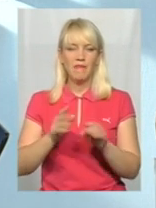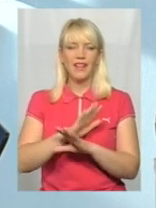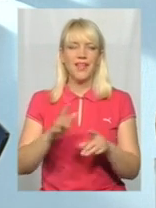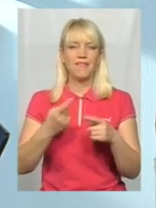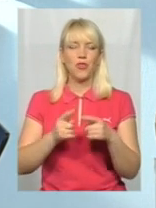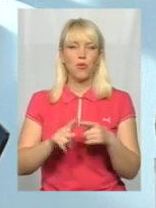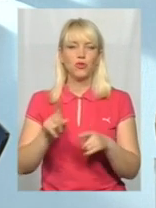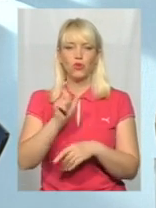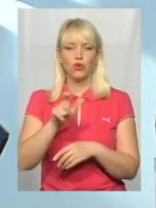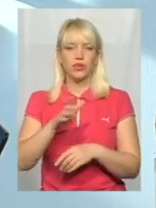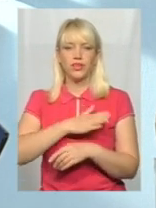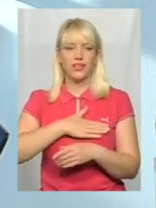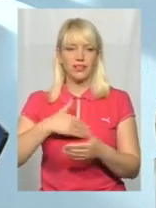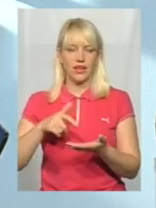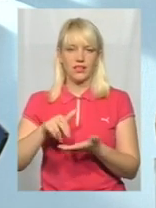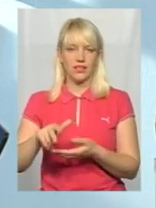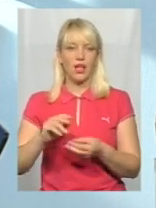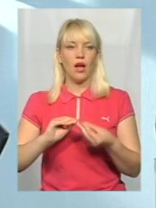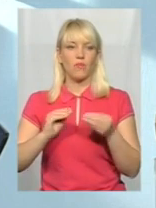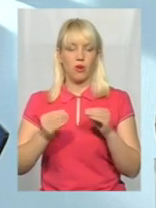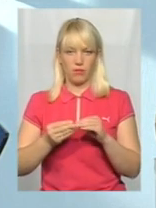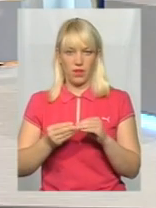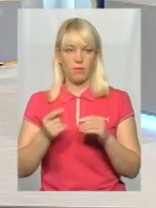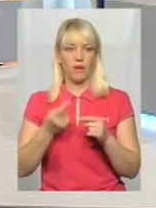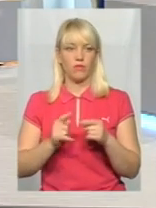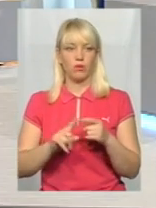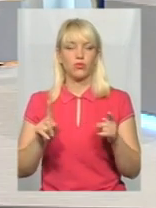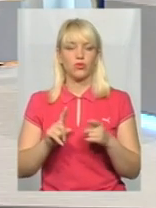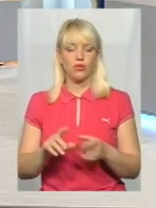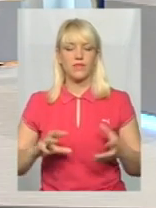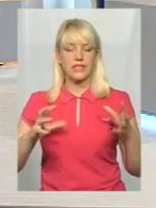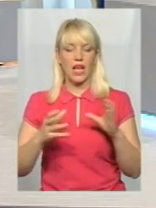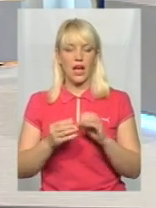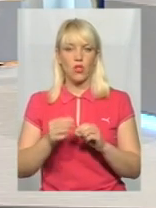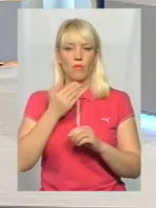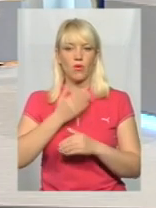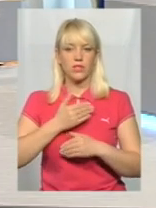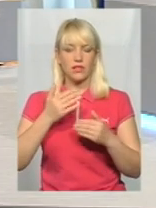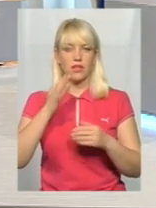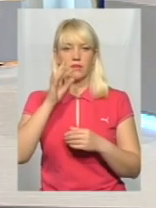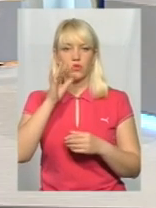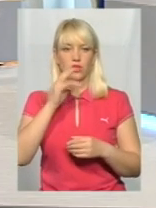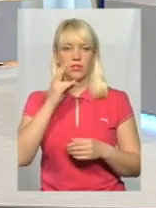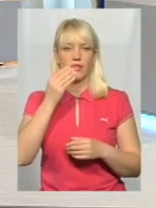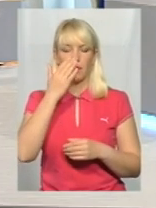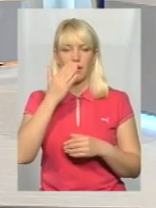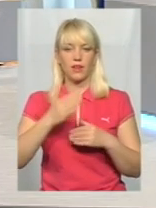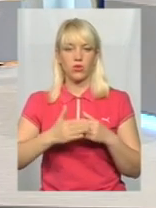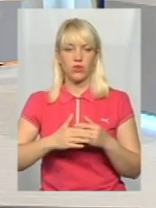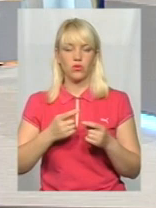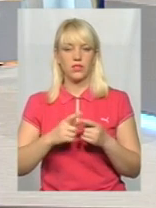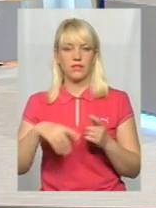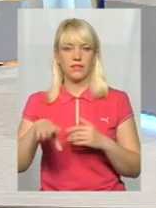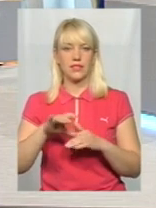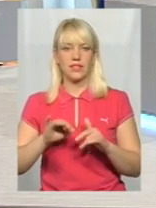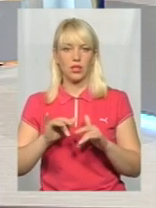тому, що люди не хочуть йти, а основна проблема в тому, що взагалому останнім часом і напередодні всіх цих подій